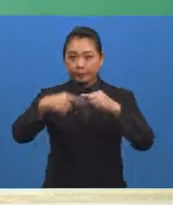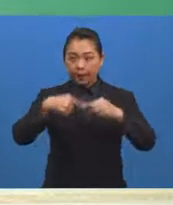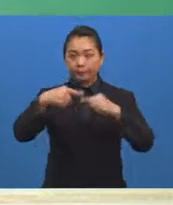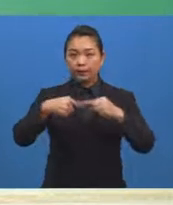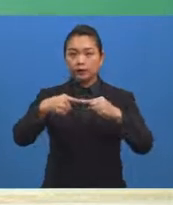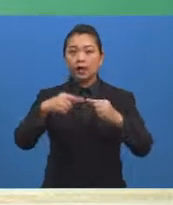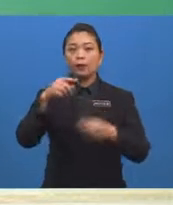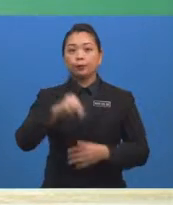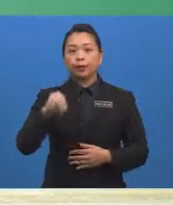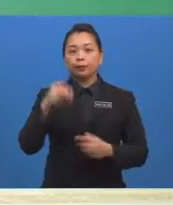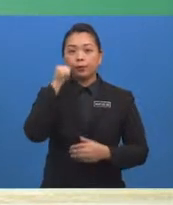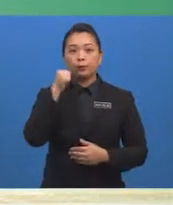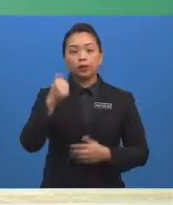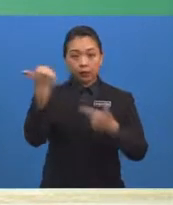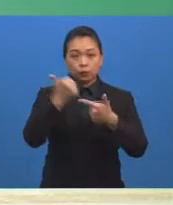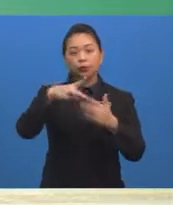dipilih